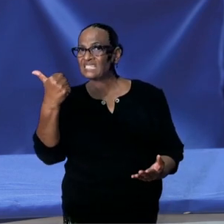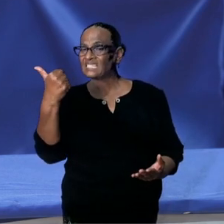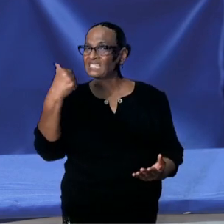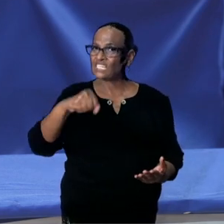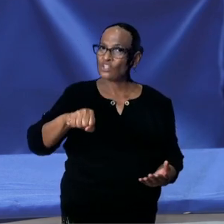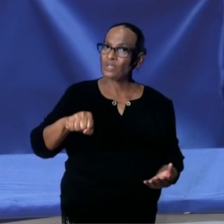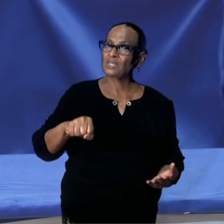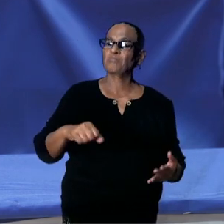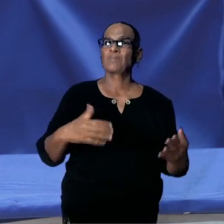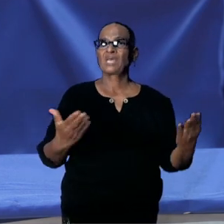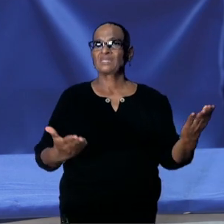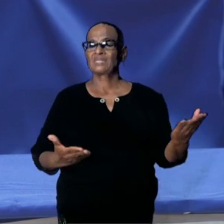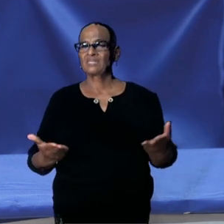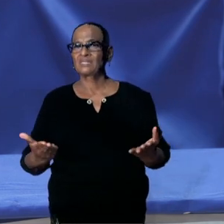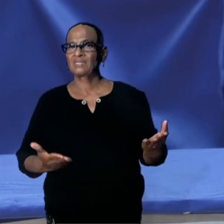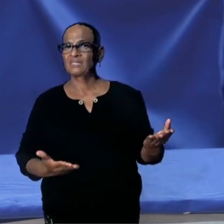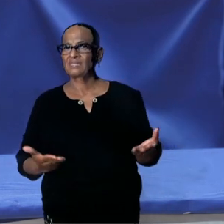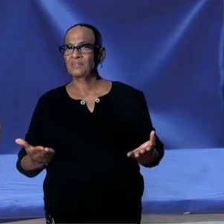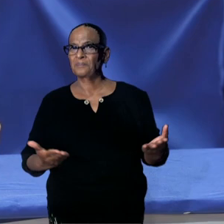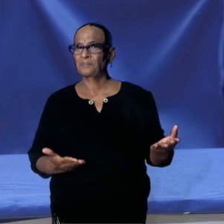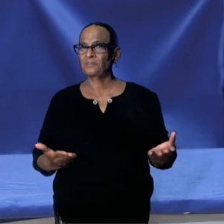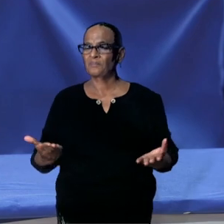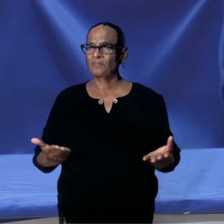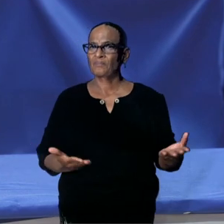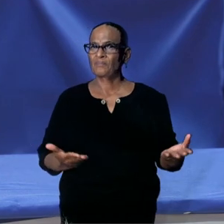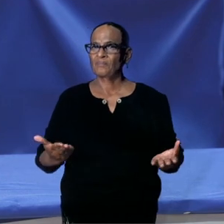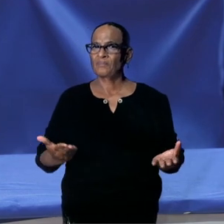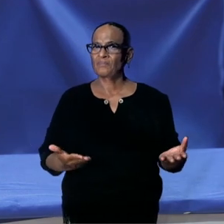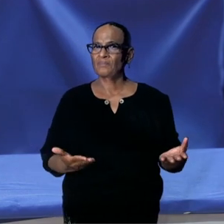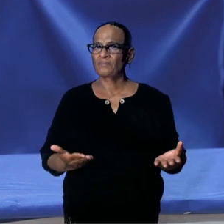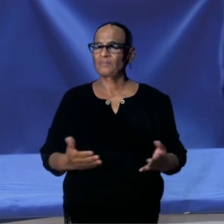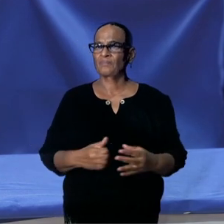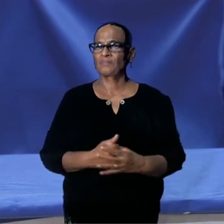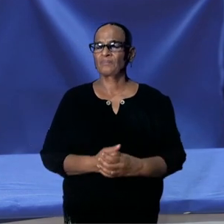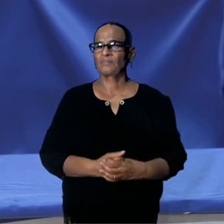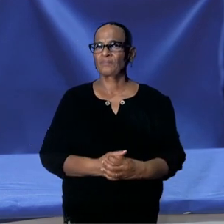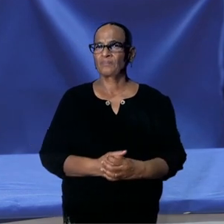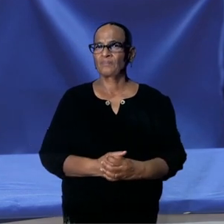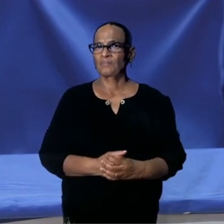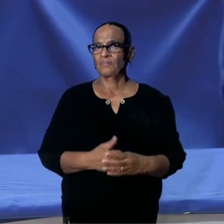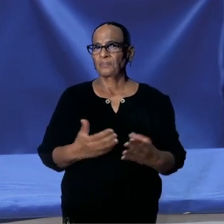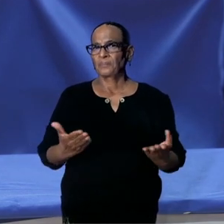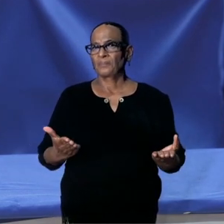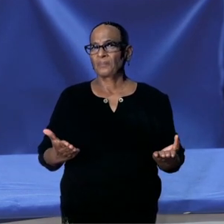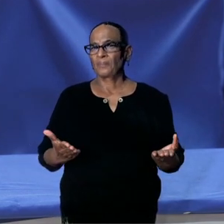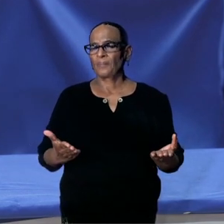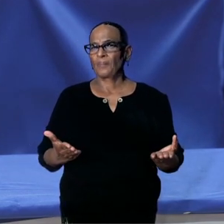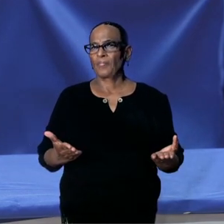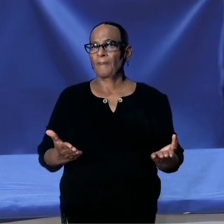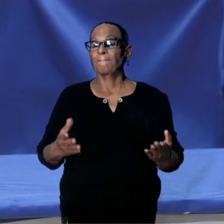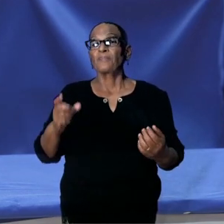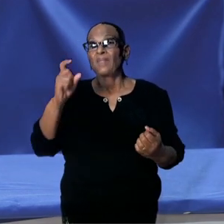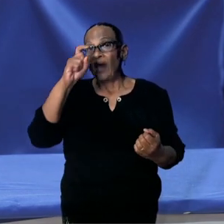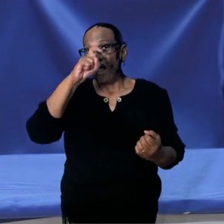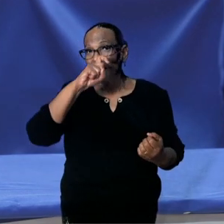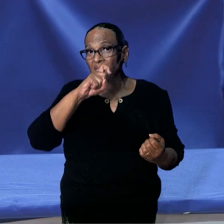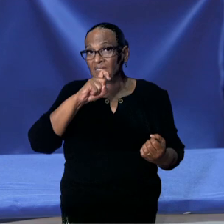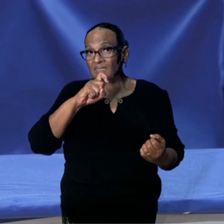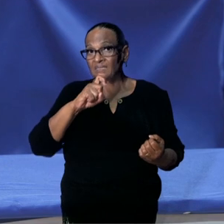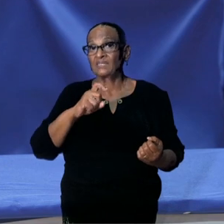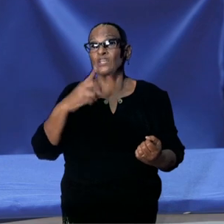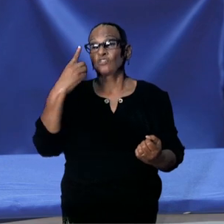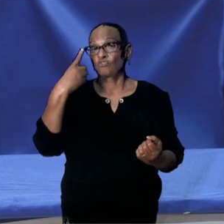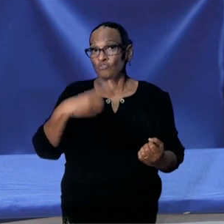beschermd. En dan heb je nog één gelijk dat er een interval is. Het kan veel hoger uitvallen. Dus als je van